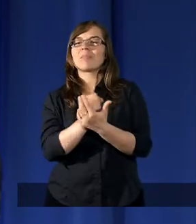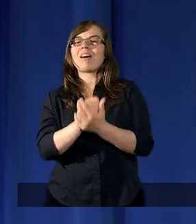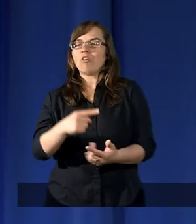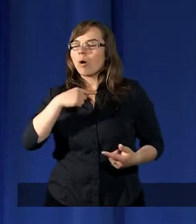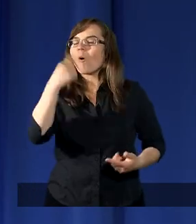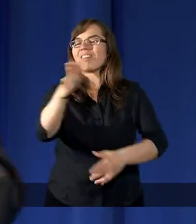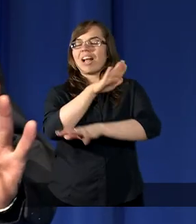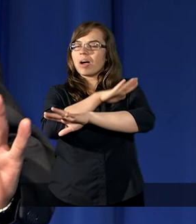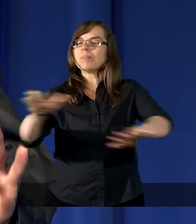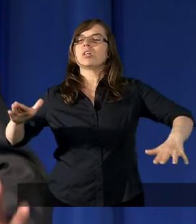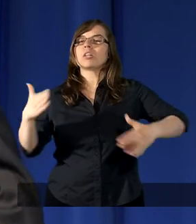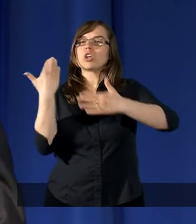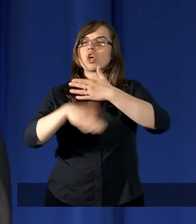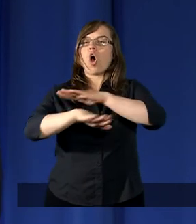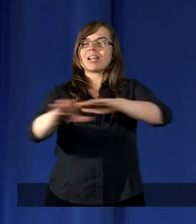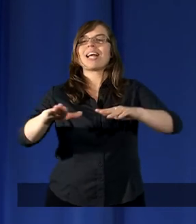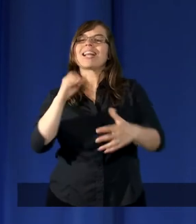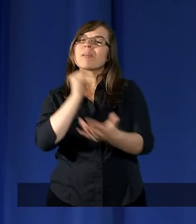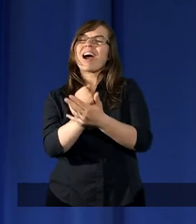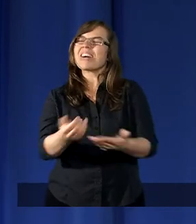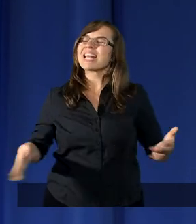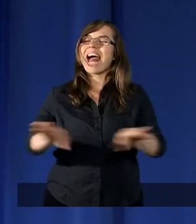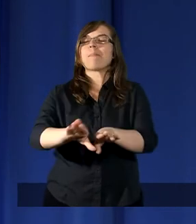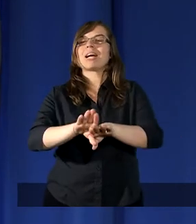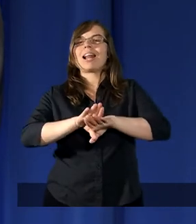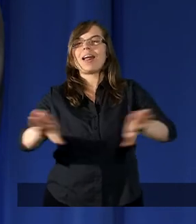Powiedziałem i sprawa jest załatwiona.